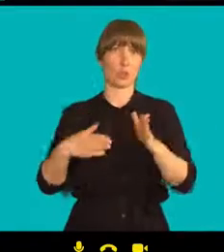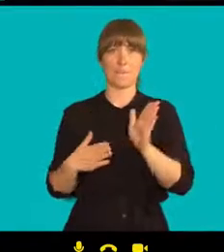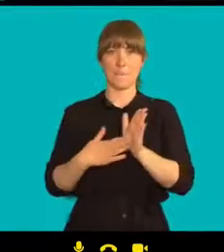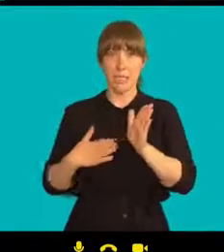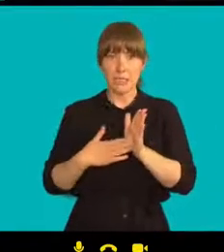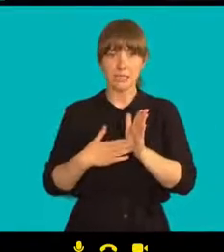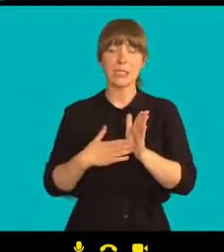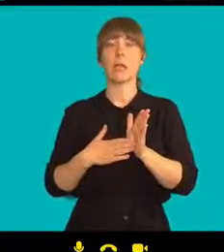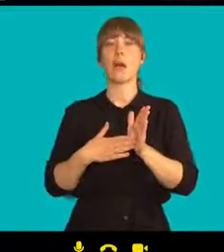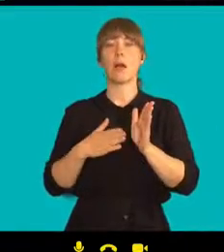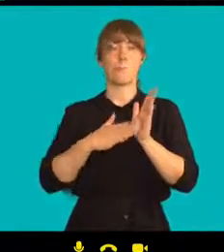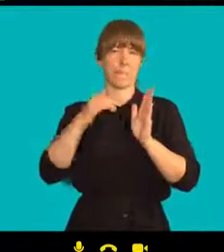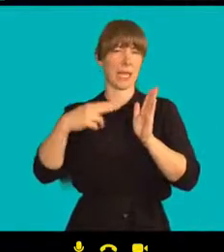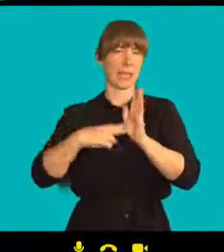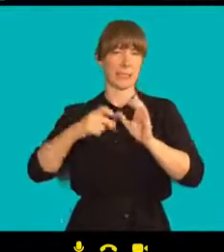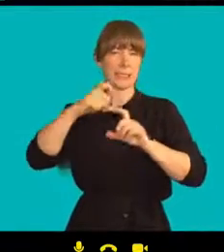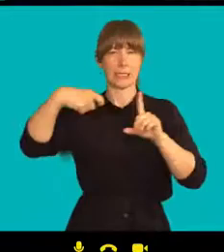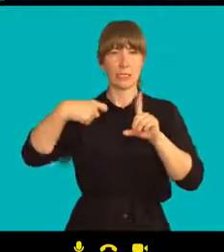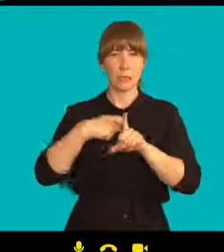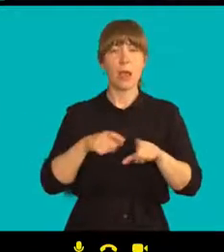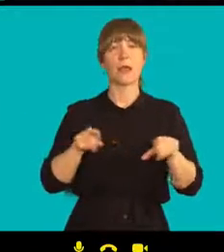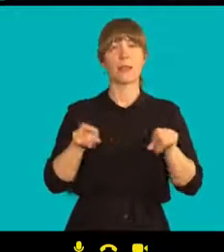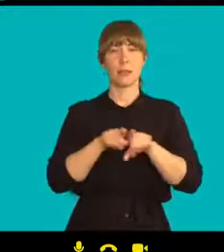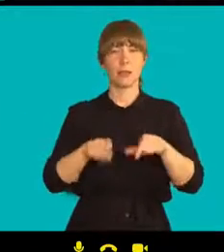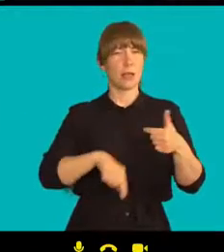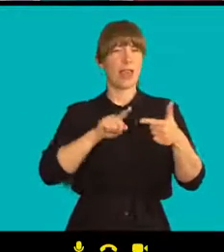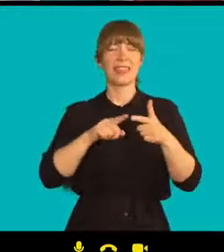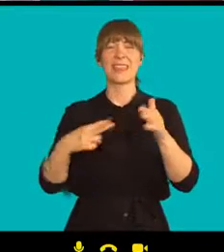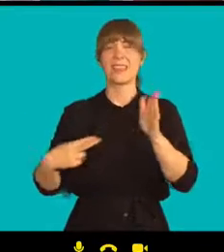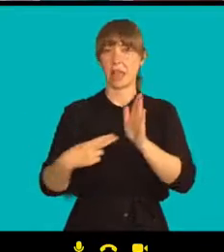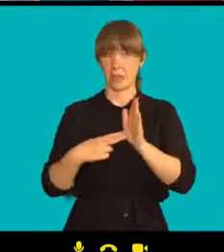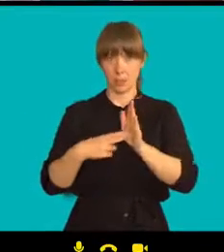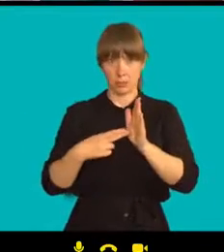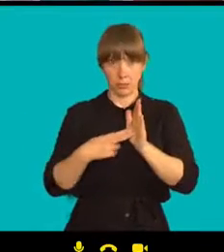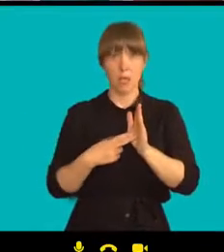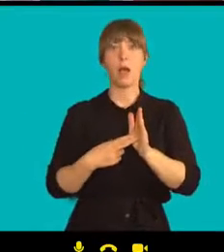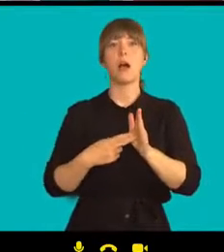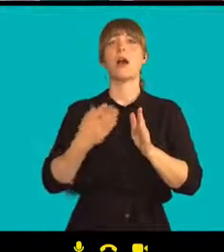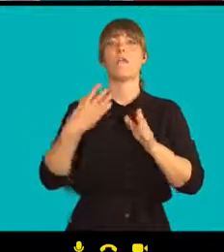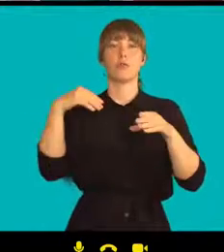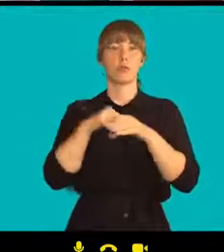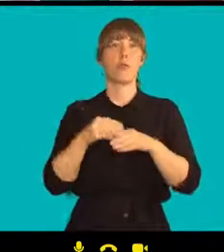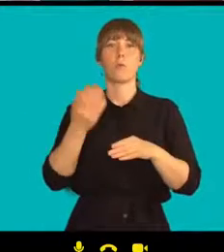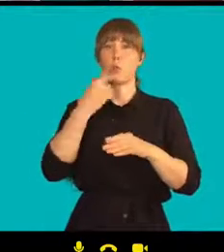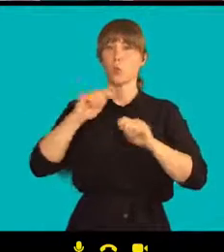A Tatiana a Leonid pracovali v jiném regionu. Leonid je skvělý právník.